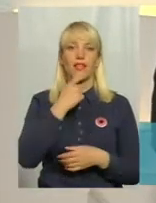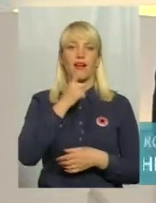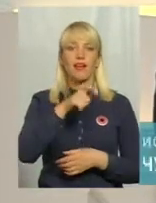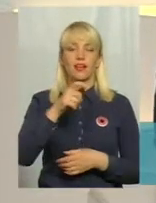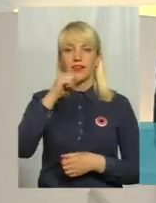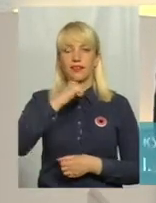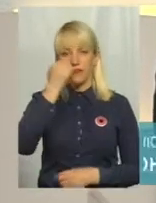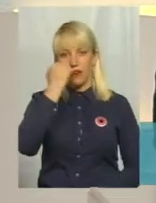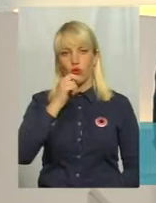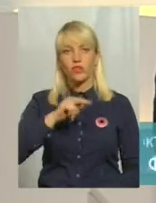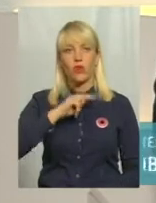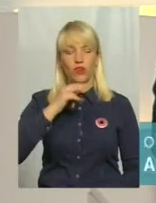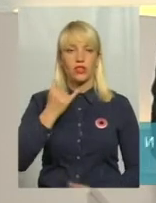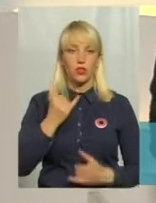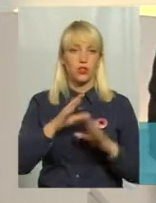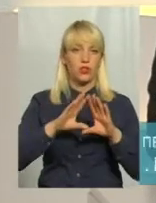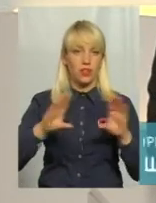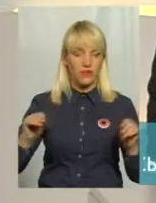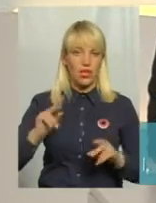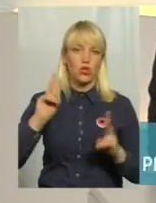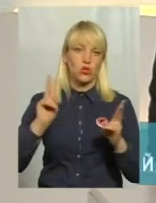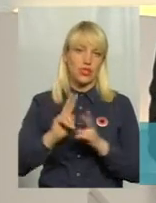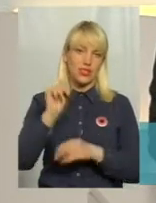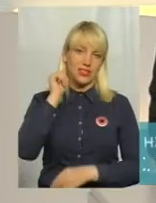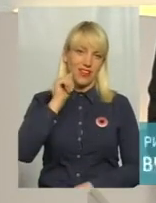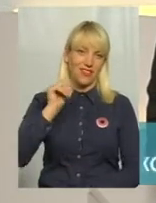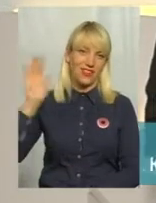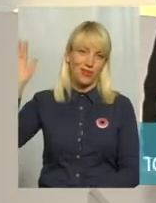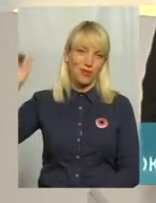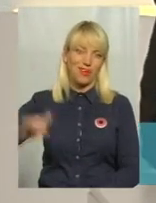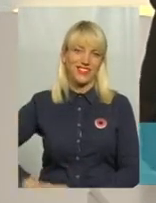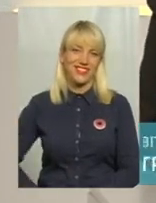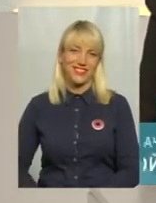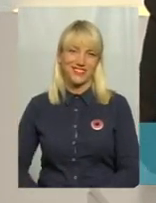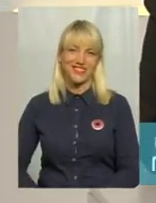увагу. На сьогодні це все. Зустрінемося завтра о 19.20 у темі дня.